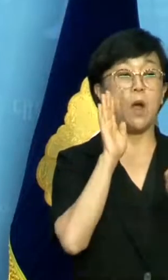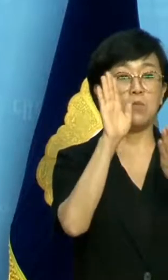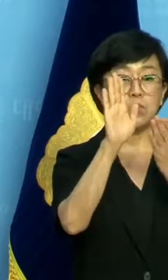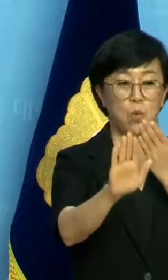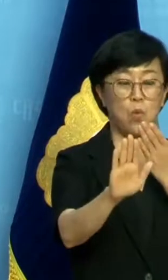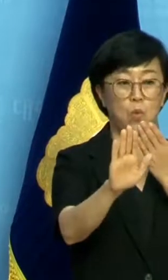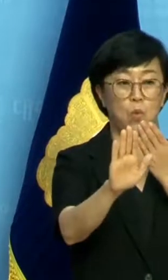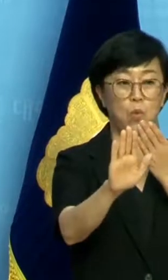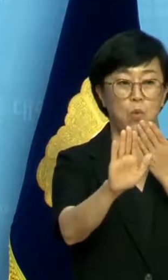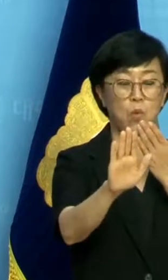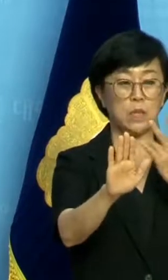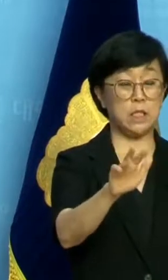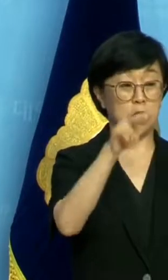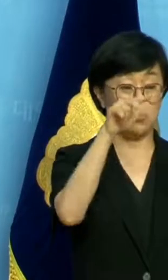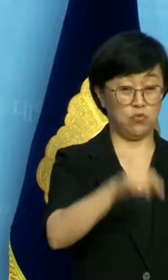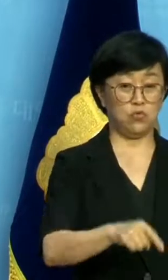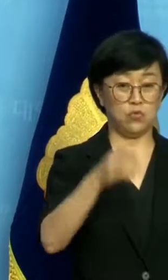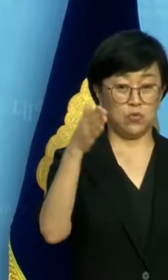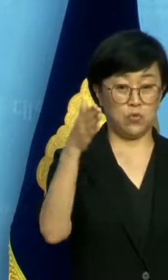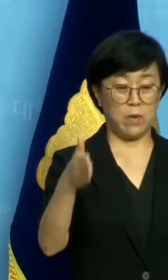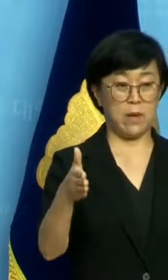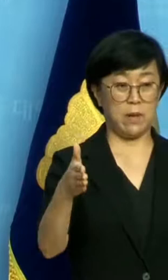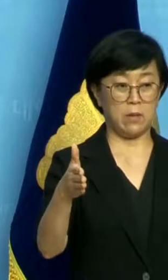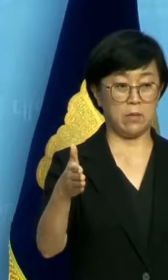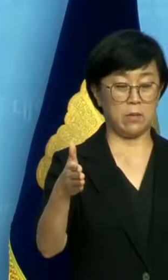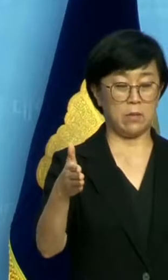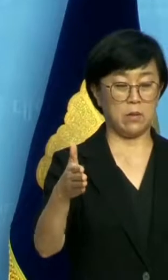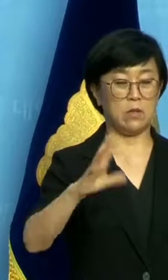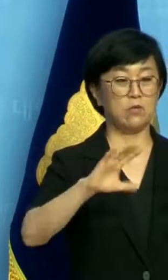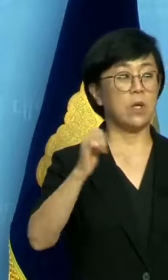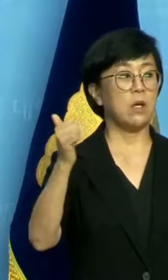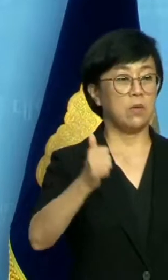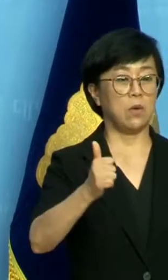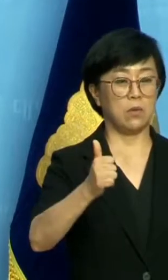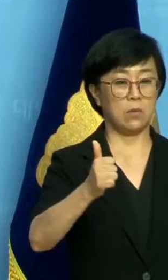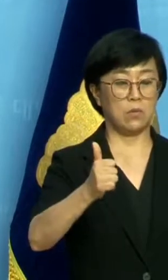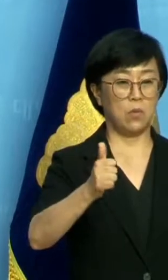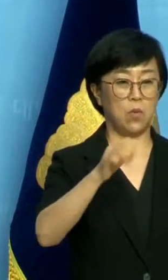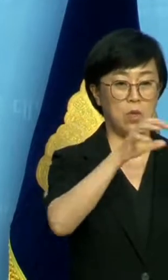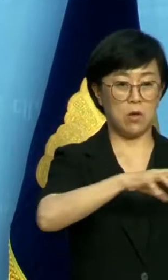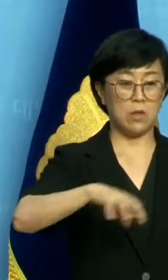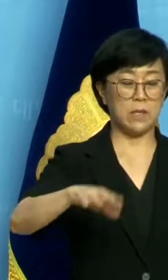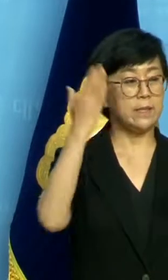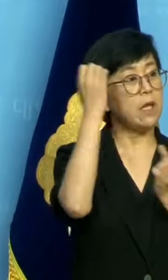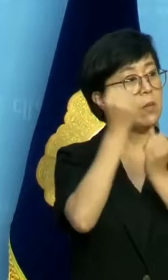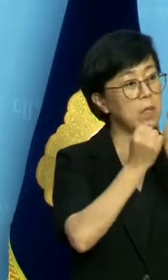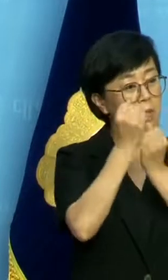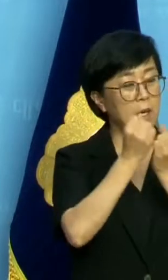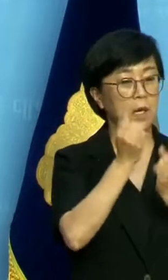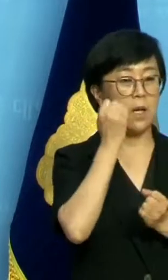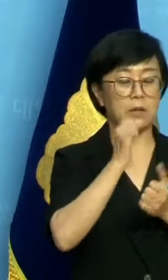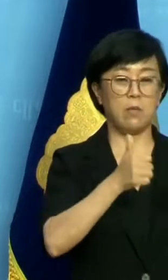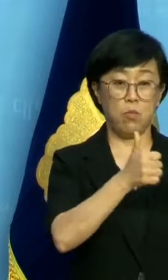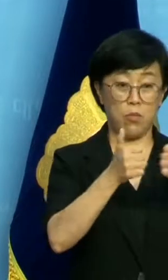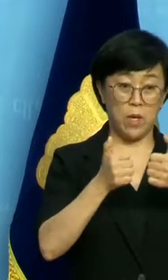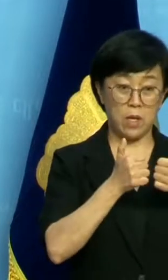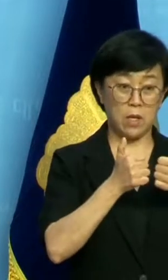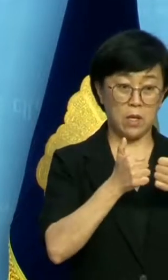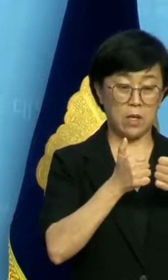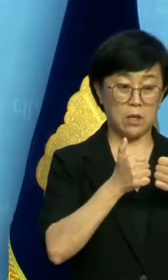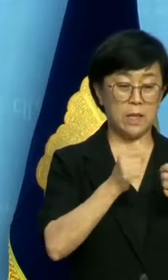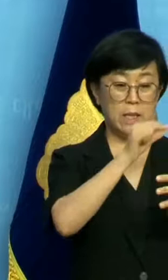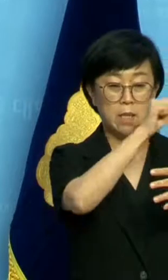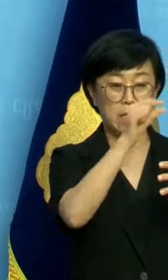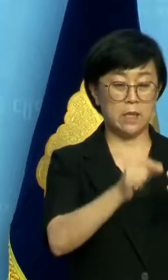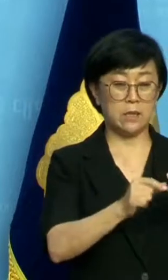2주간 의원회관에서 열리는 세미나와 간담회는 일정